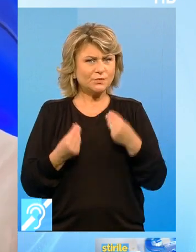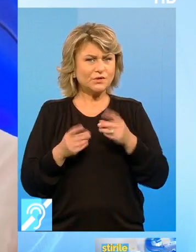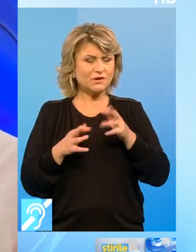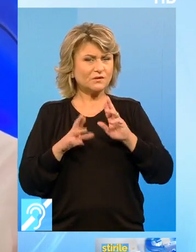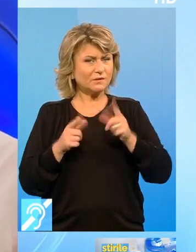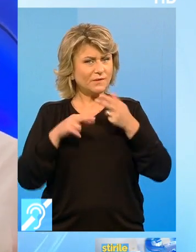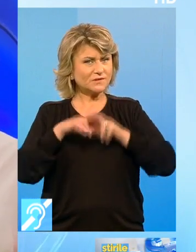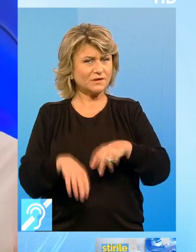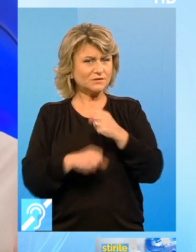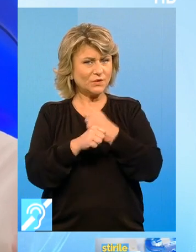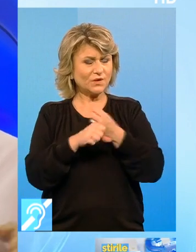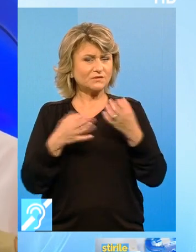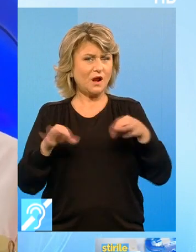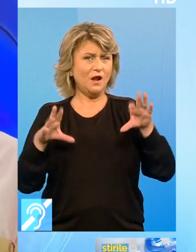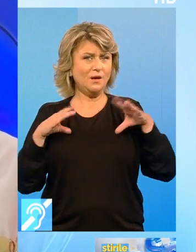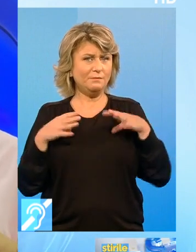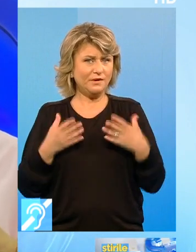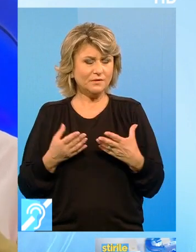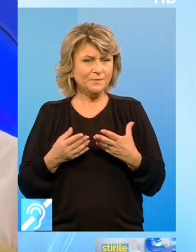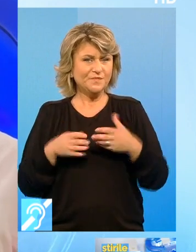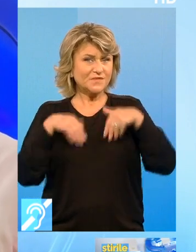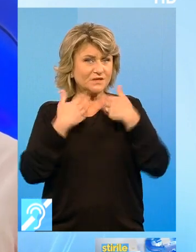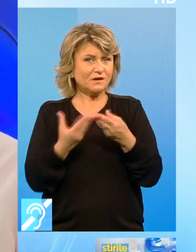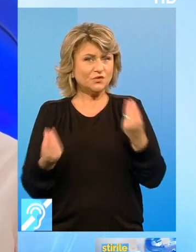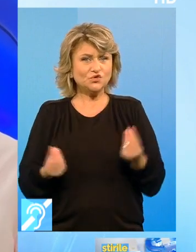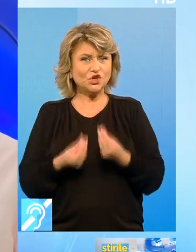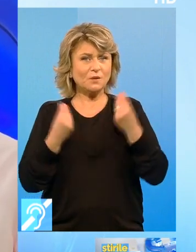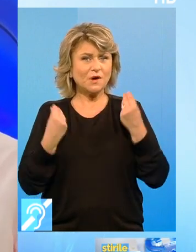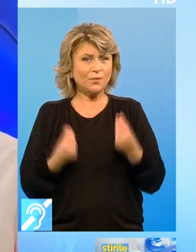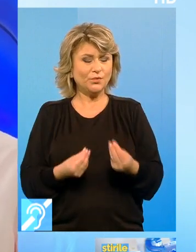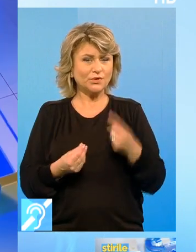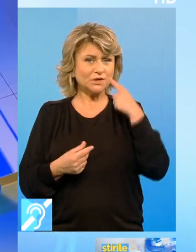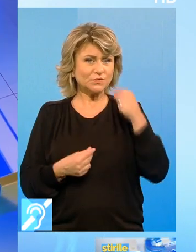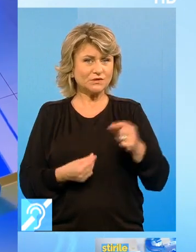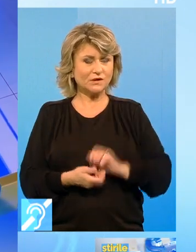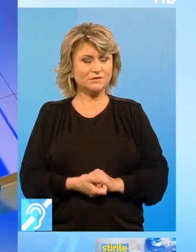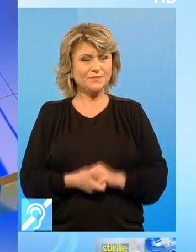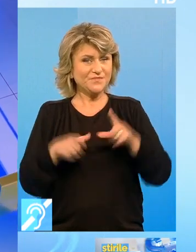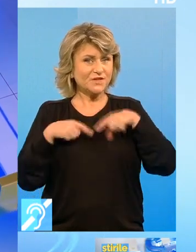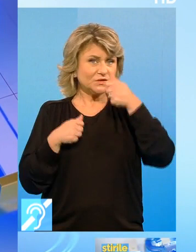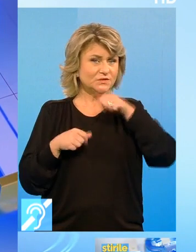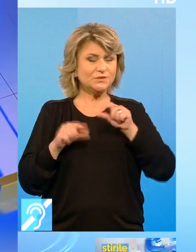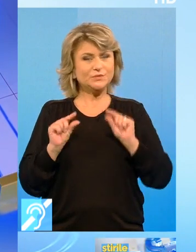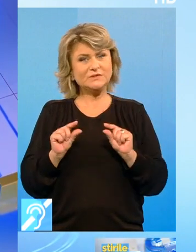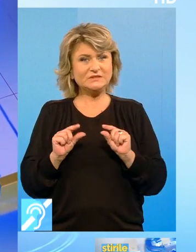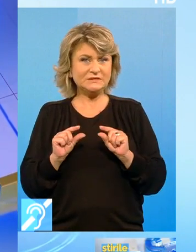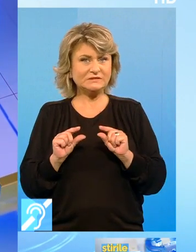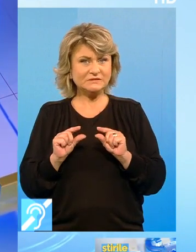trebuie lăsați să lucreze liber Astfel încât să dea cel mai bun randament Este o zi un pic